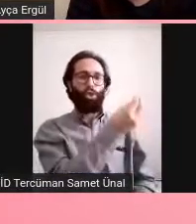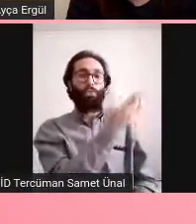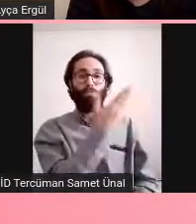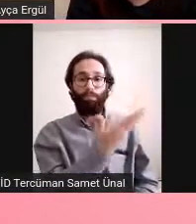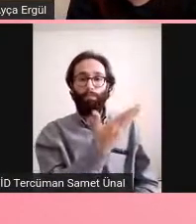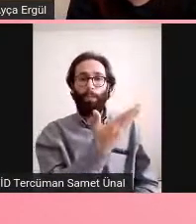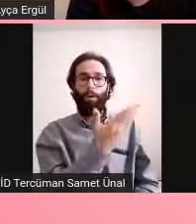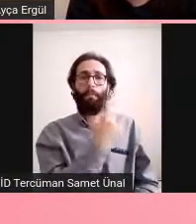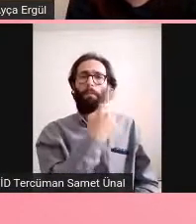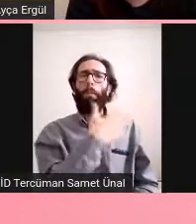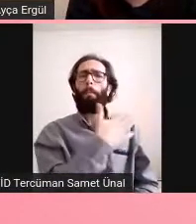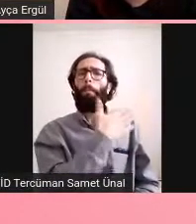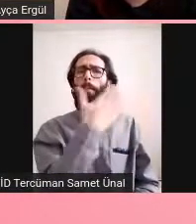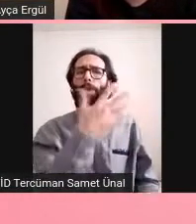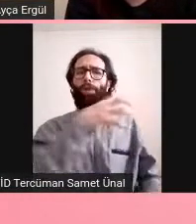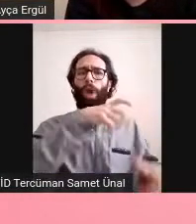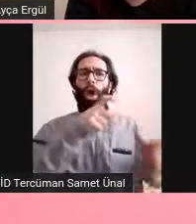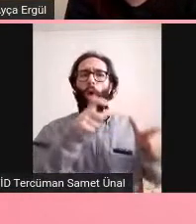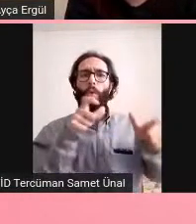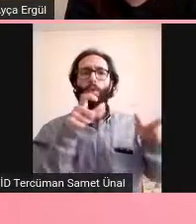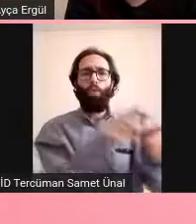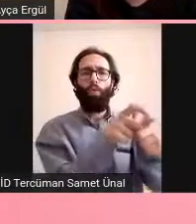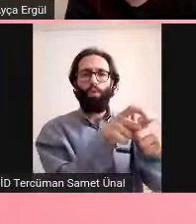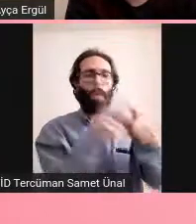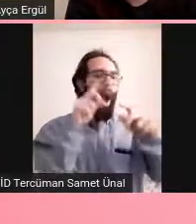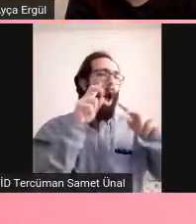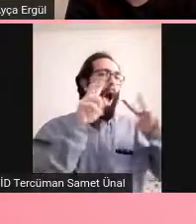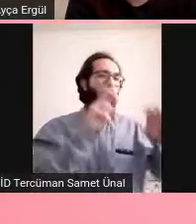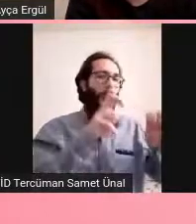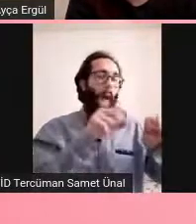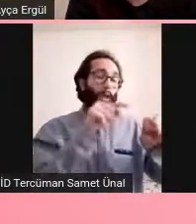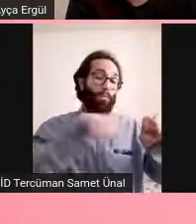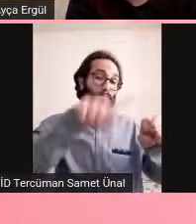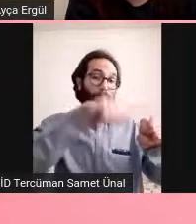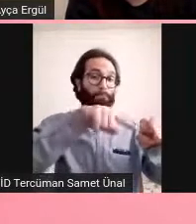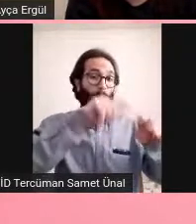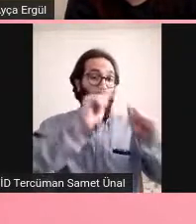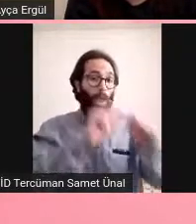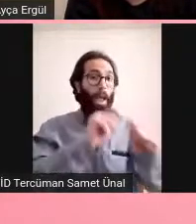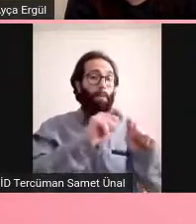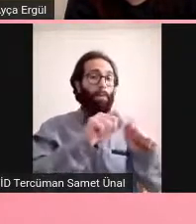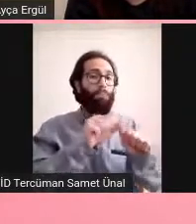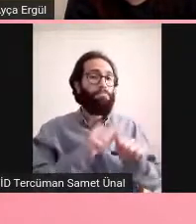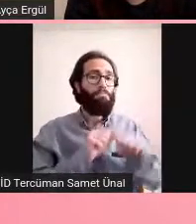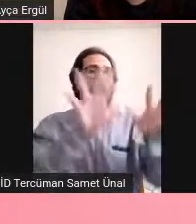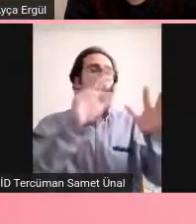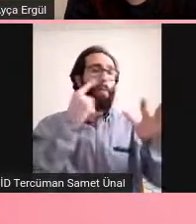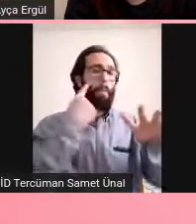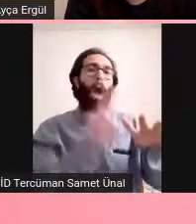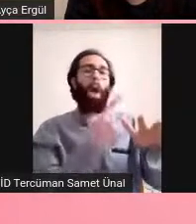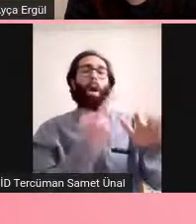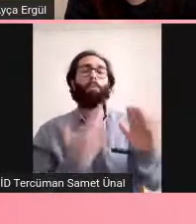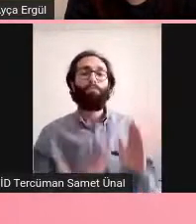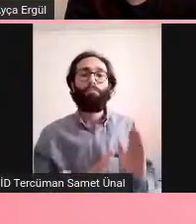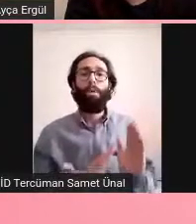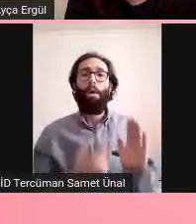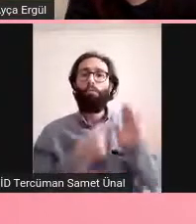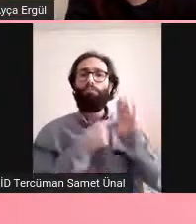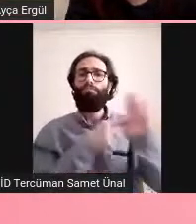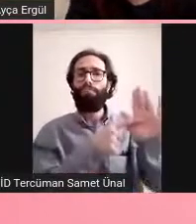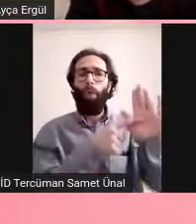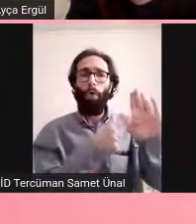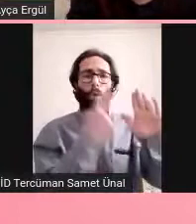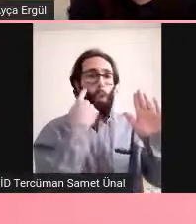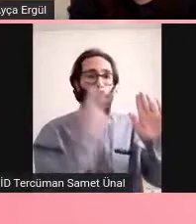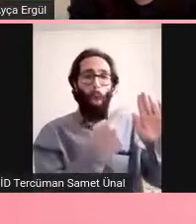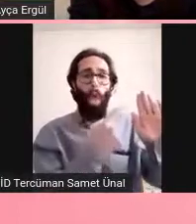Ratay diye bir araştırmacının yayınından şey diyor yani uzun süreli ve